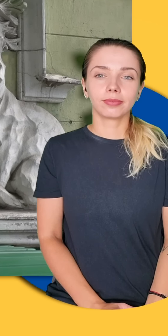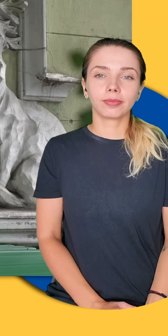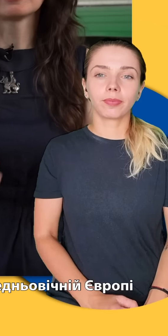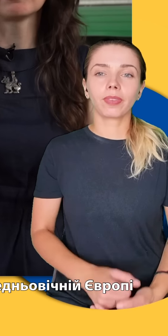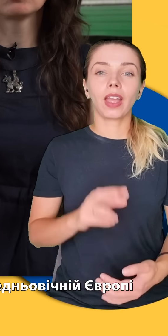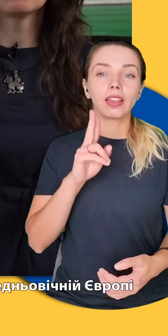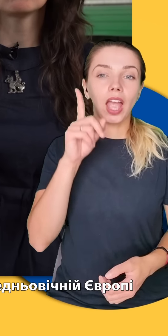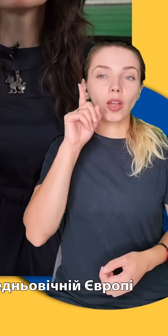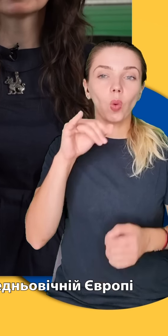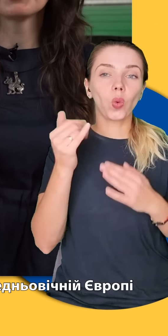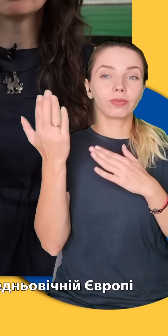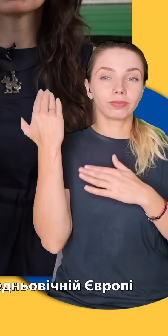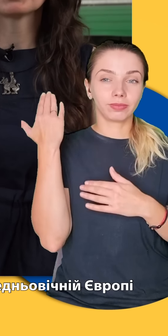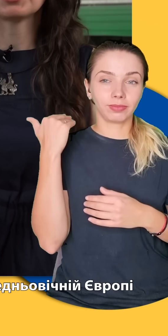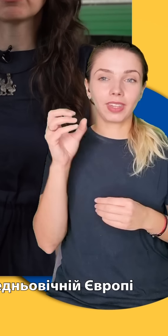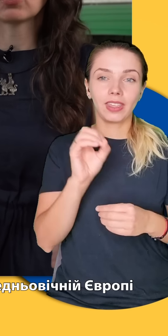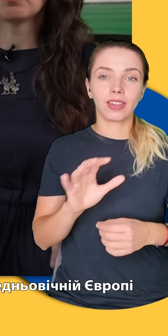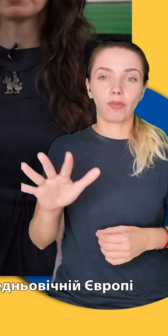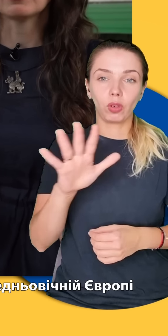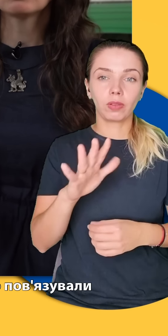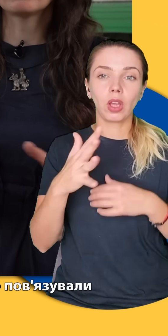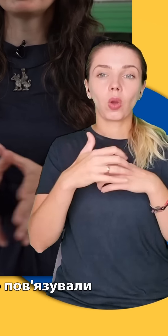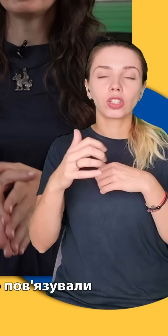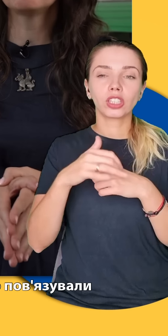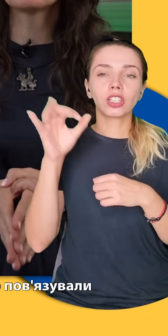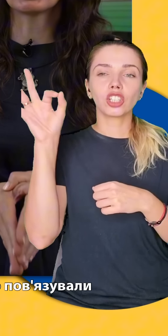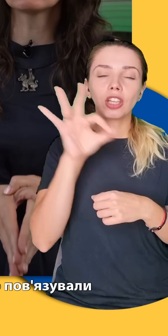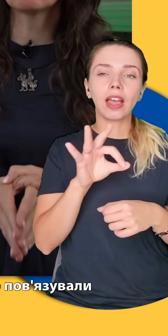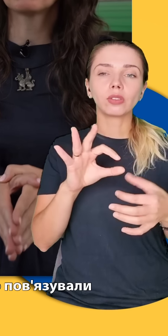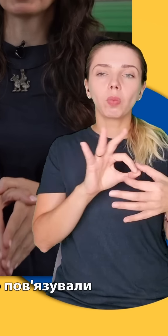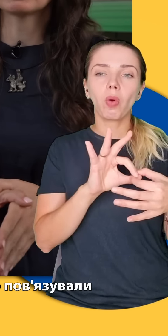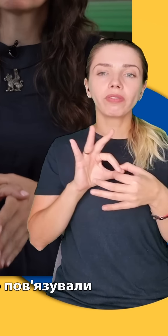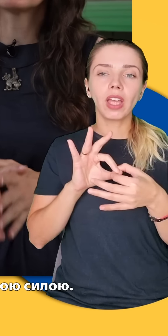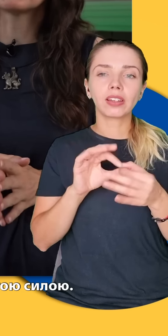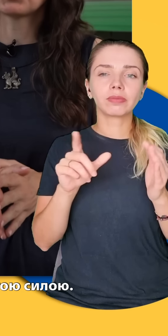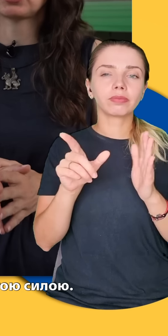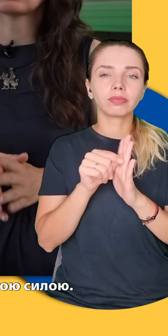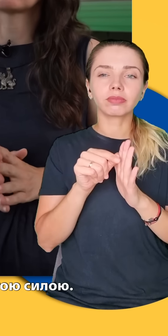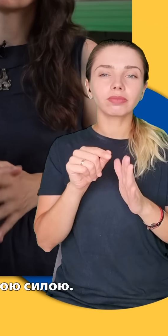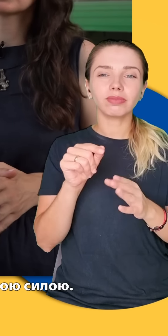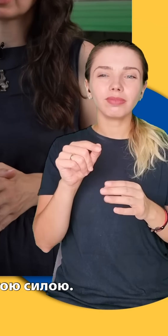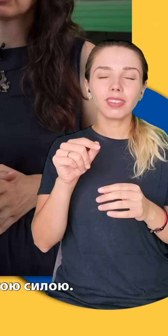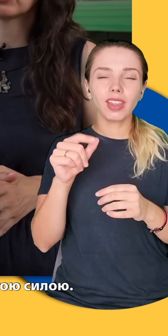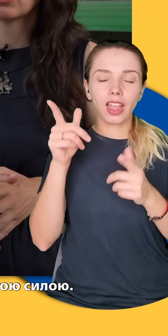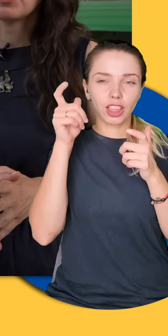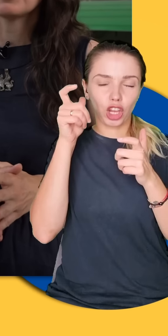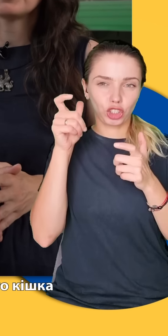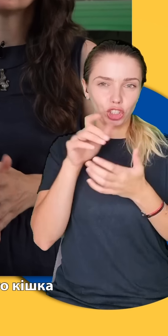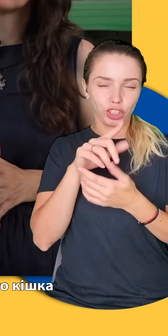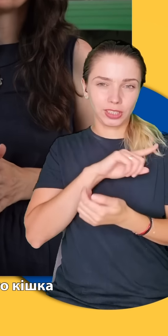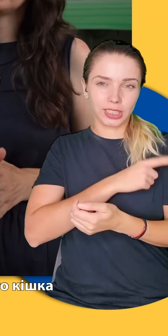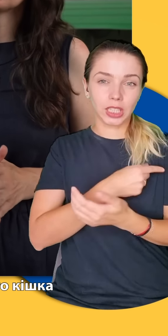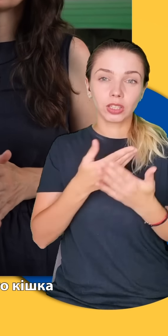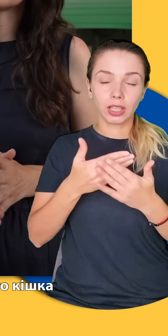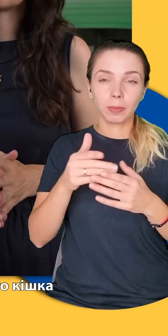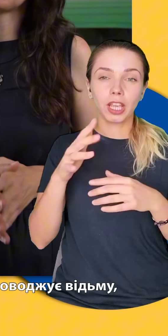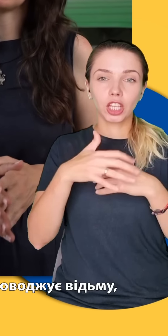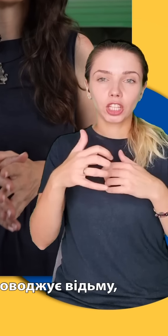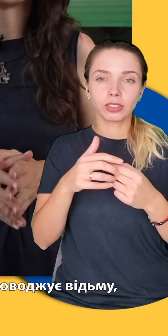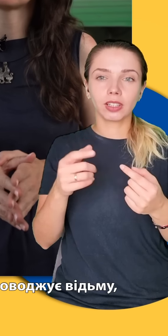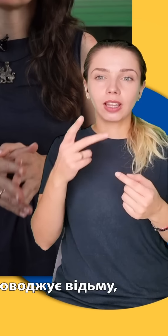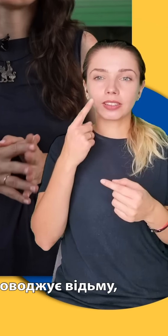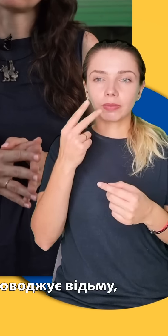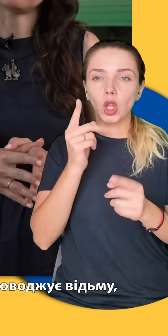Як відомо, у середньовічній Європі котів часто пов'язували з нечистою силою. Нібито кішка